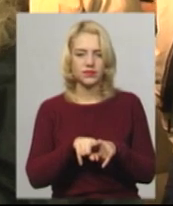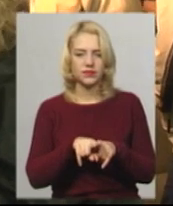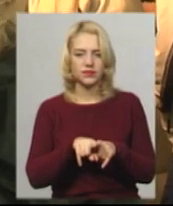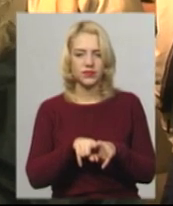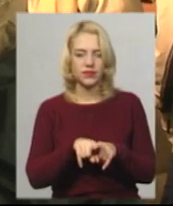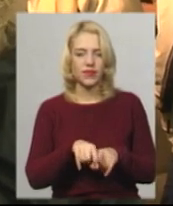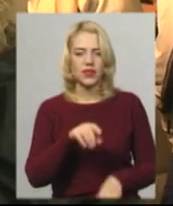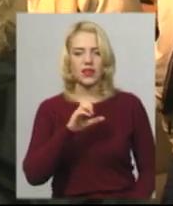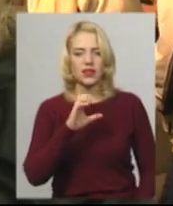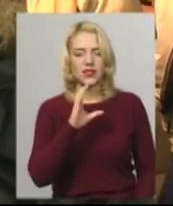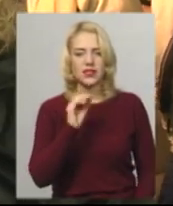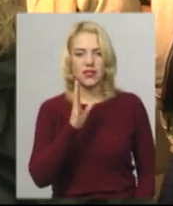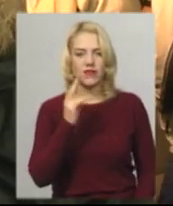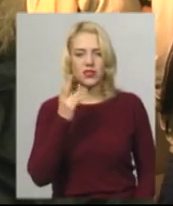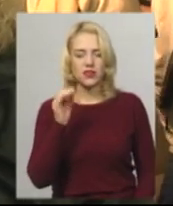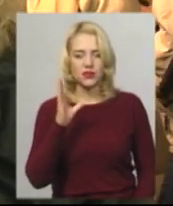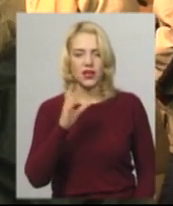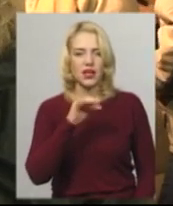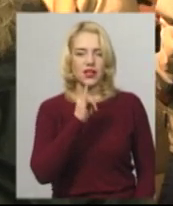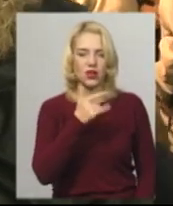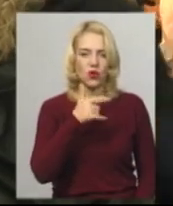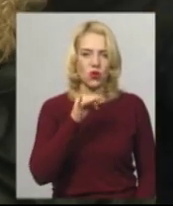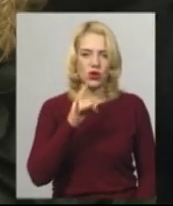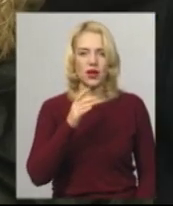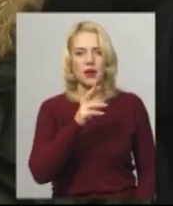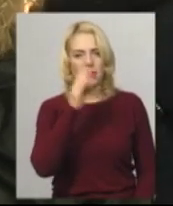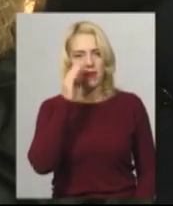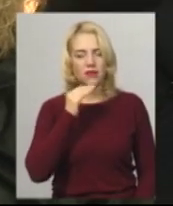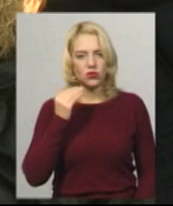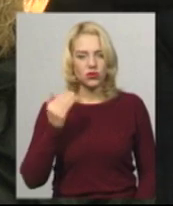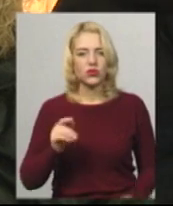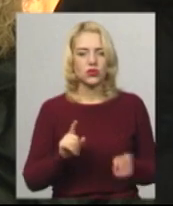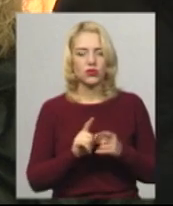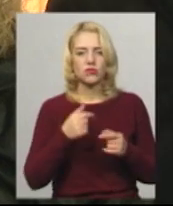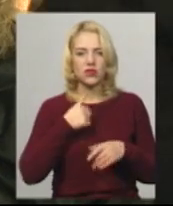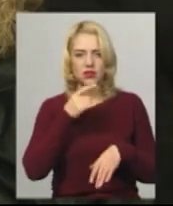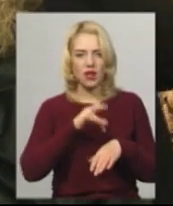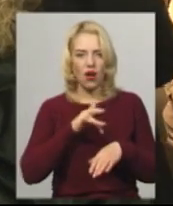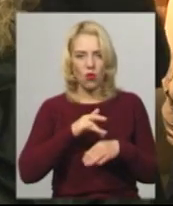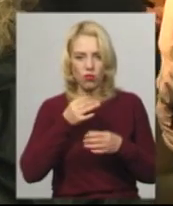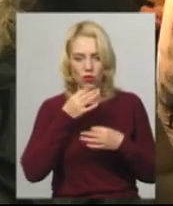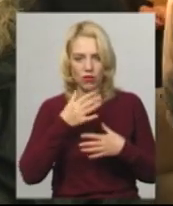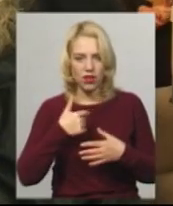сівцями і Ігорем, і його батьком дуже я захоплювалася. І також